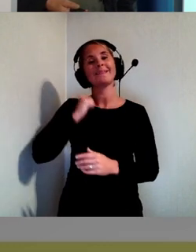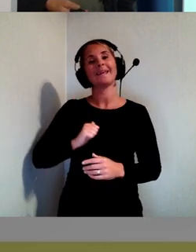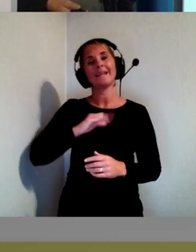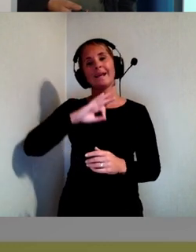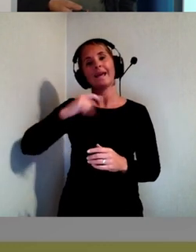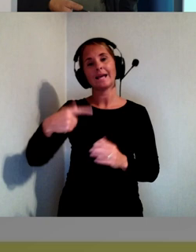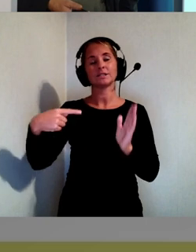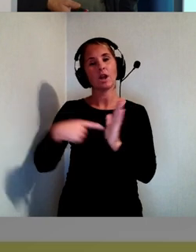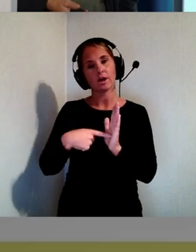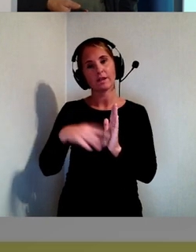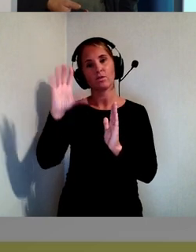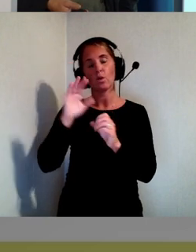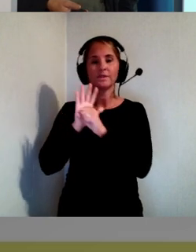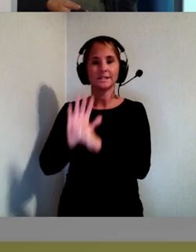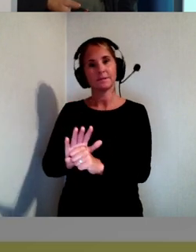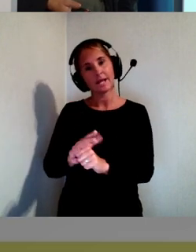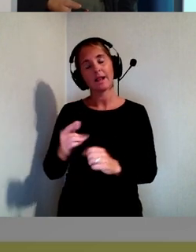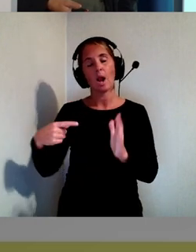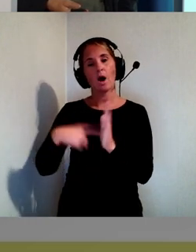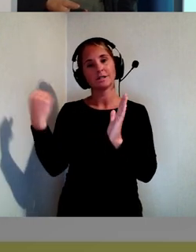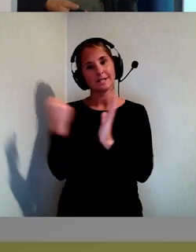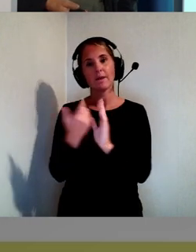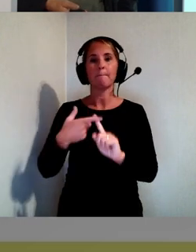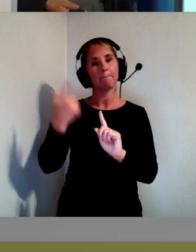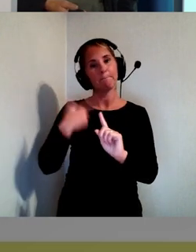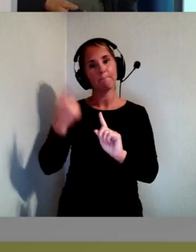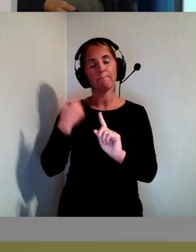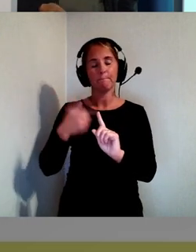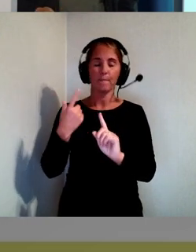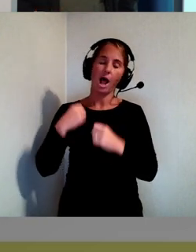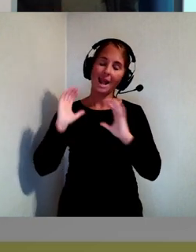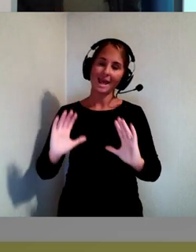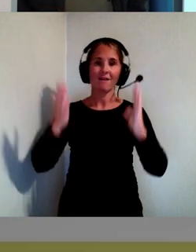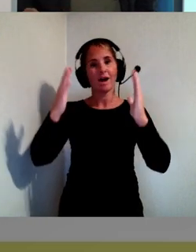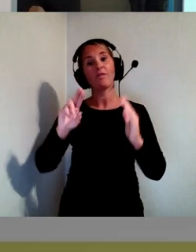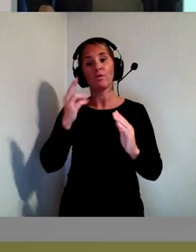diskrimineringslagstiftningen att börja leva. För nu finns det något att peka på.